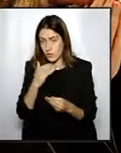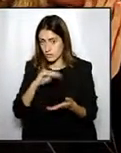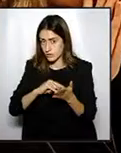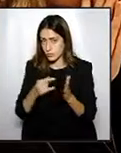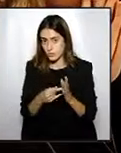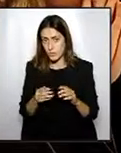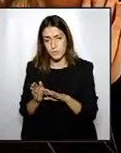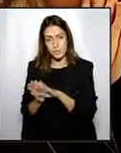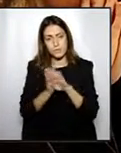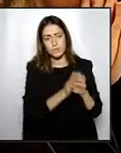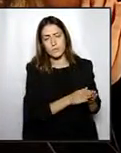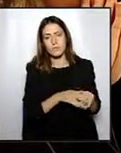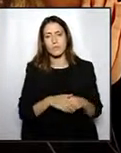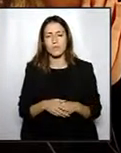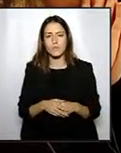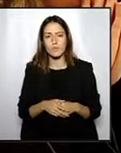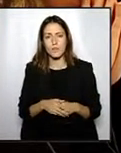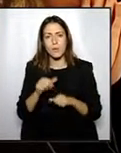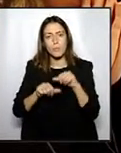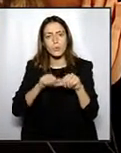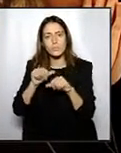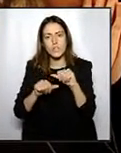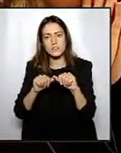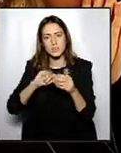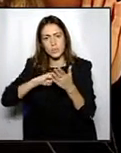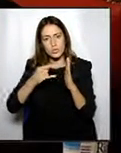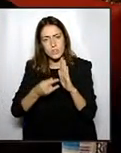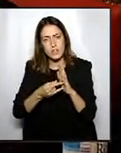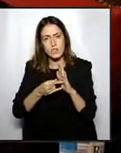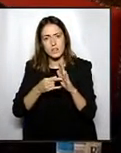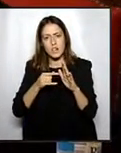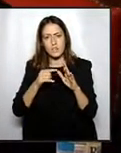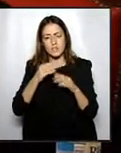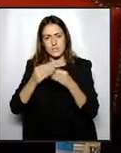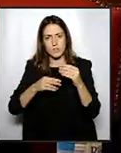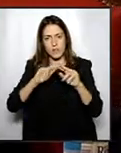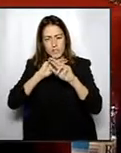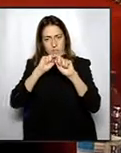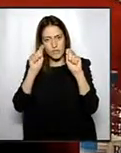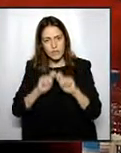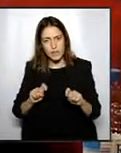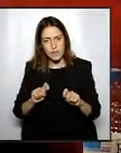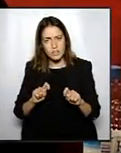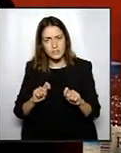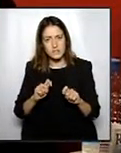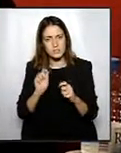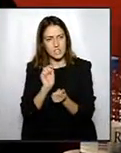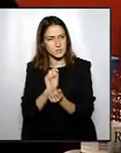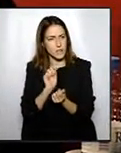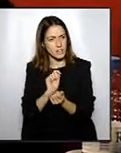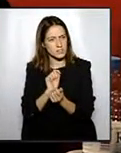En quin procés es troben els projectes de les noves fires especials de l'esperança i l'il·lusió? Sí, bé,